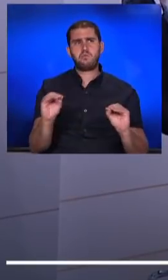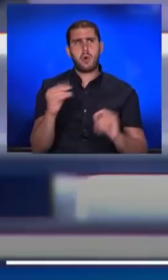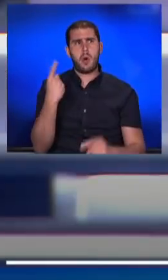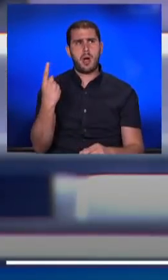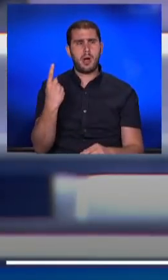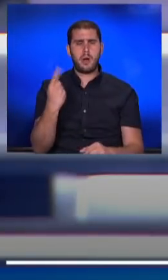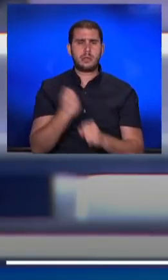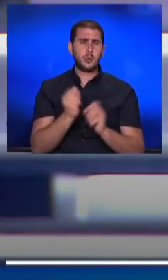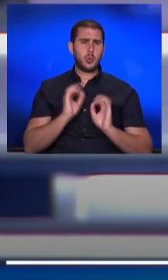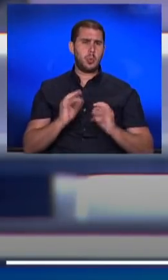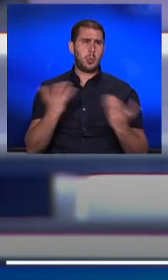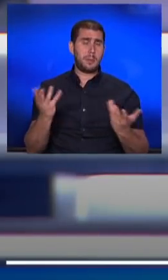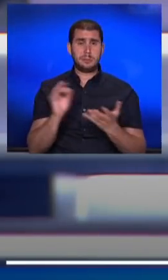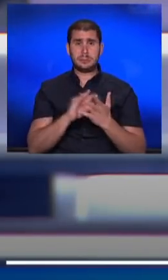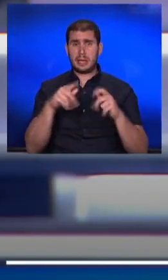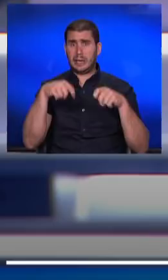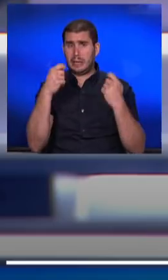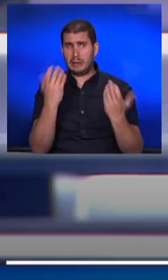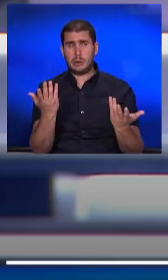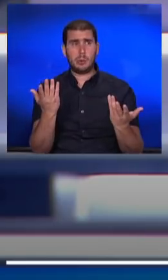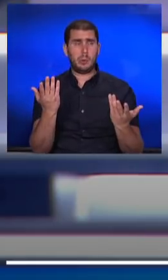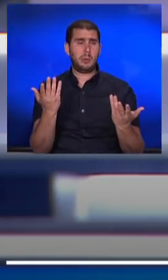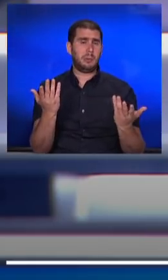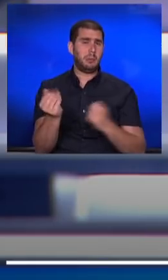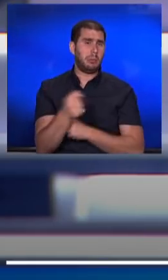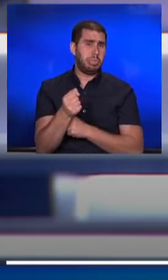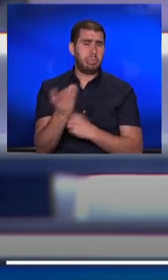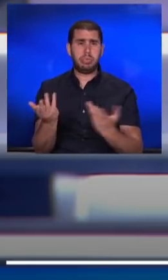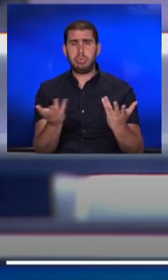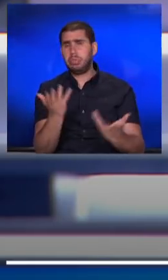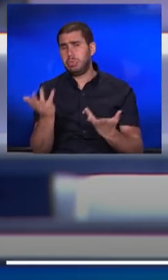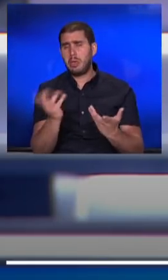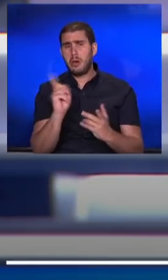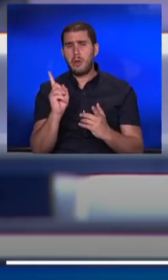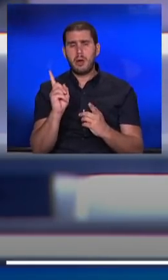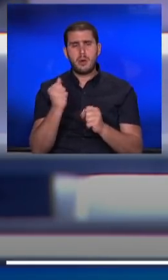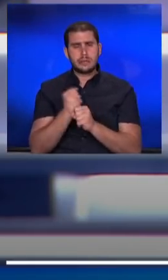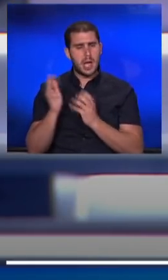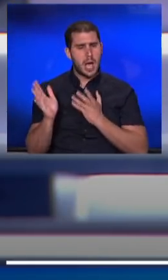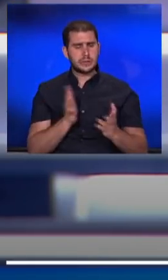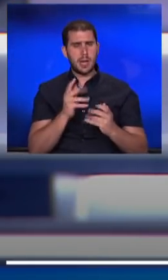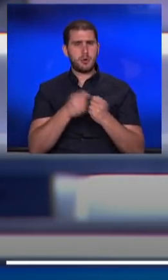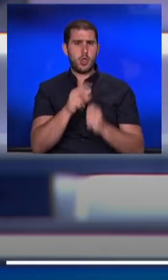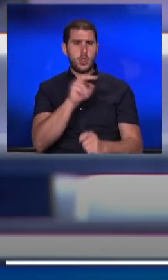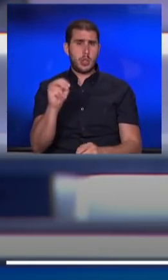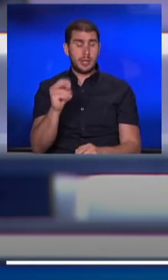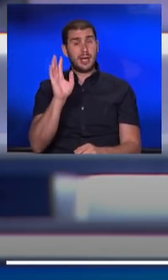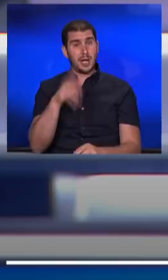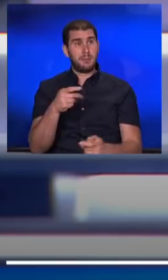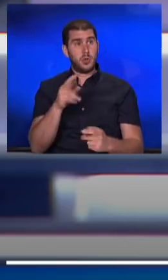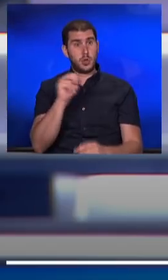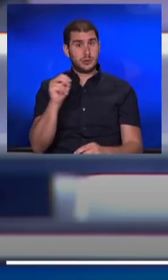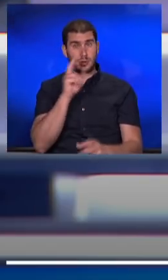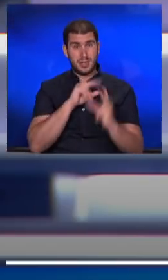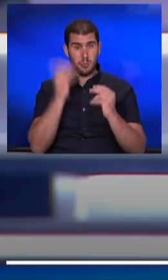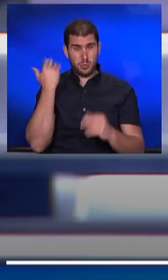עושה כלום ומשרד החינוך לא מסדיר את הנושאים הללו. גם הנושא עכשיו שדיברו על זה